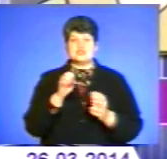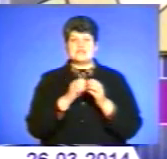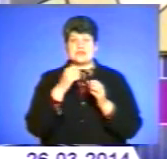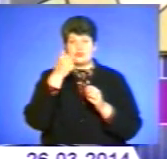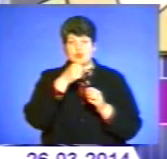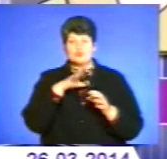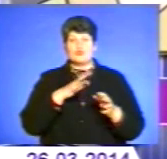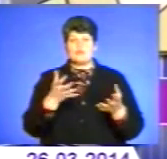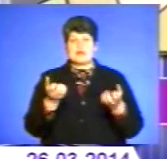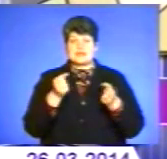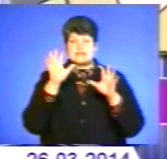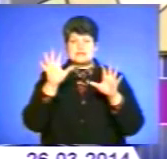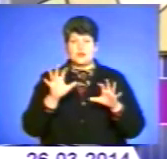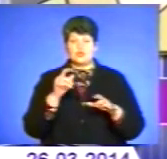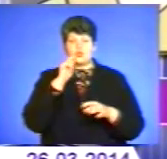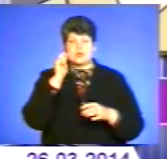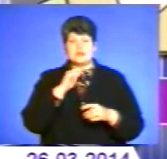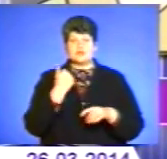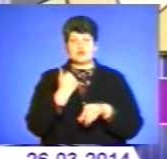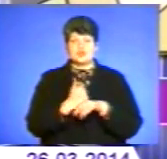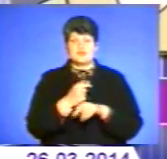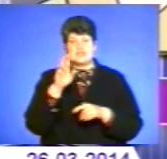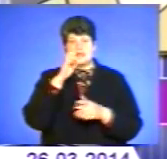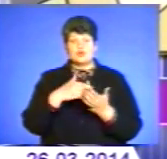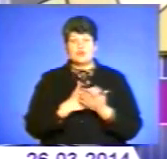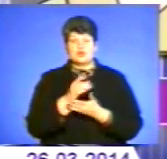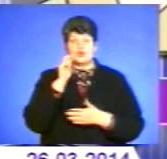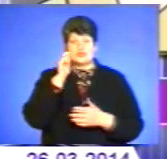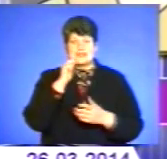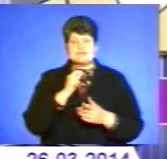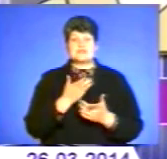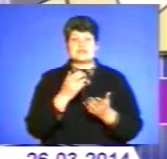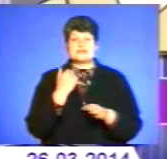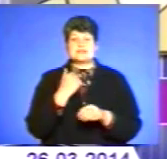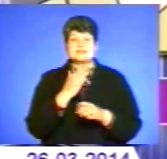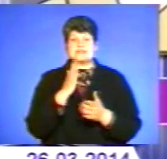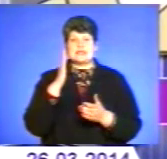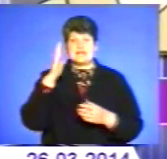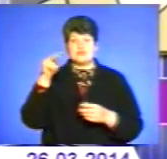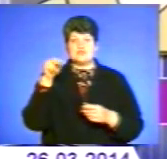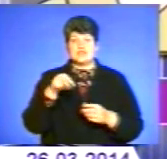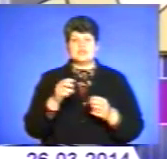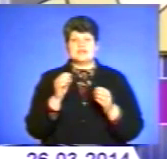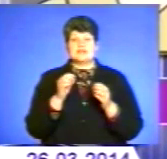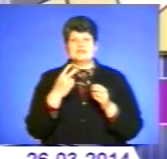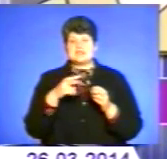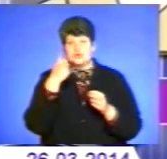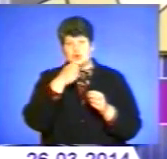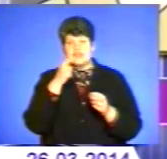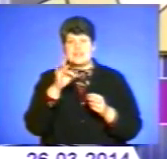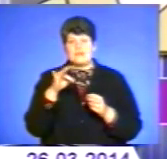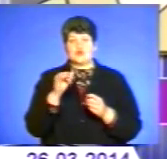прийнятий закон України про основи державної політики в Україні, до 2020 року Євросоюз одразу